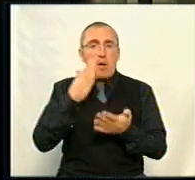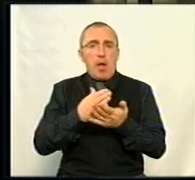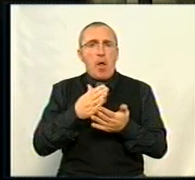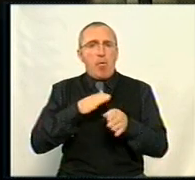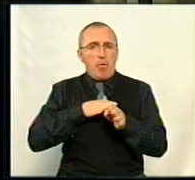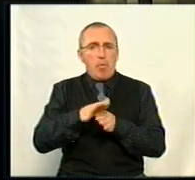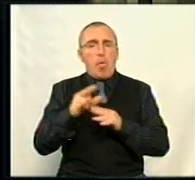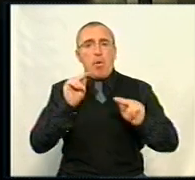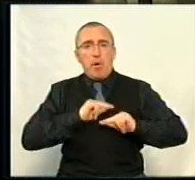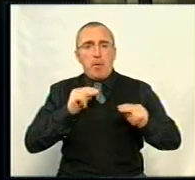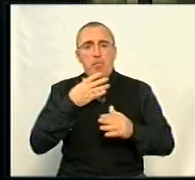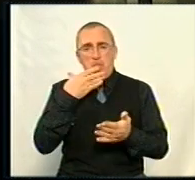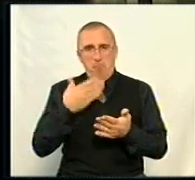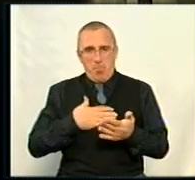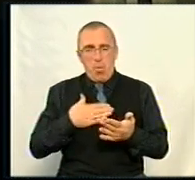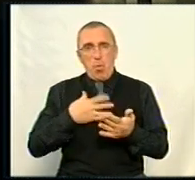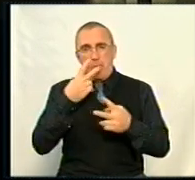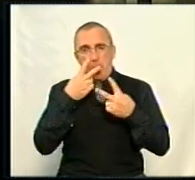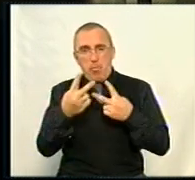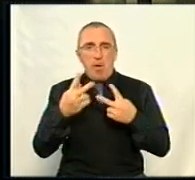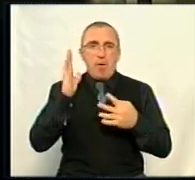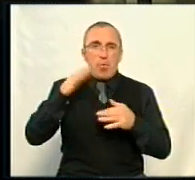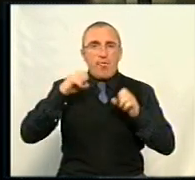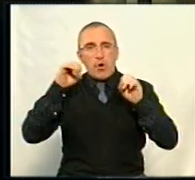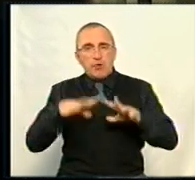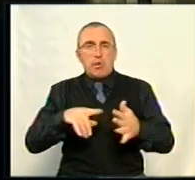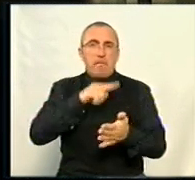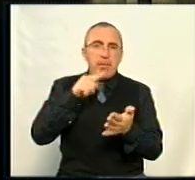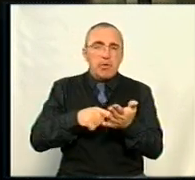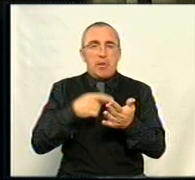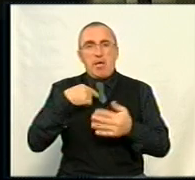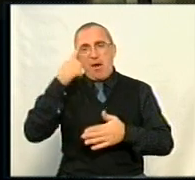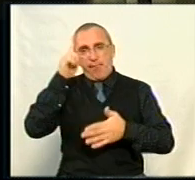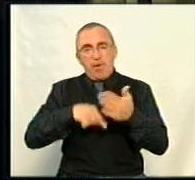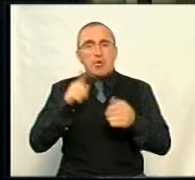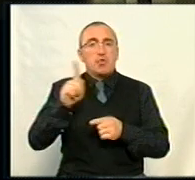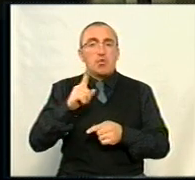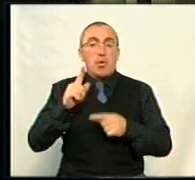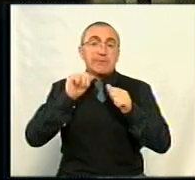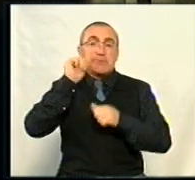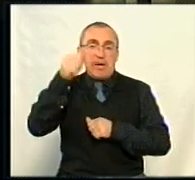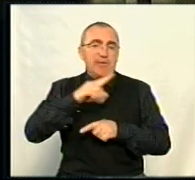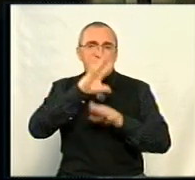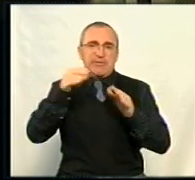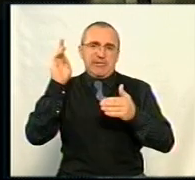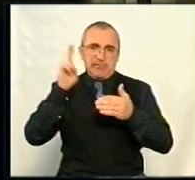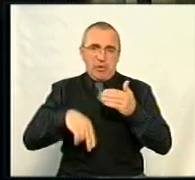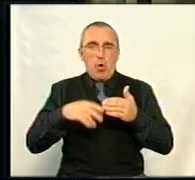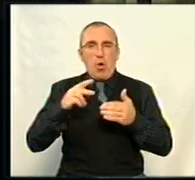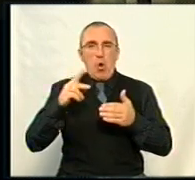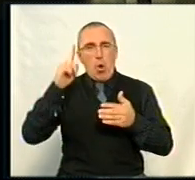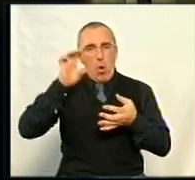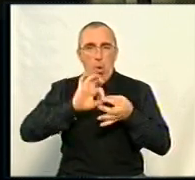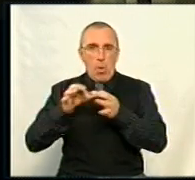опрацьований, на мій погляд, стане на сьогодні алгоритм вирішення цього питання. Я вірю в те, що нам вдасться завтра це завершити, логічним